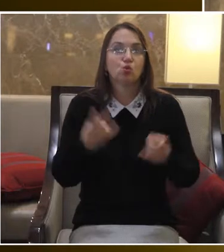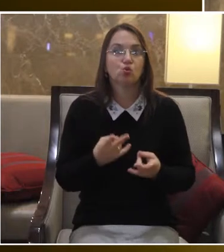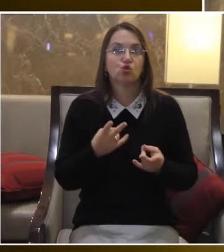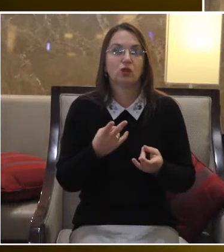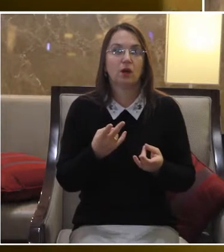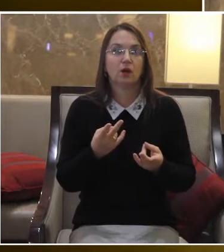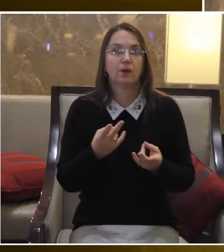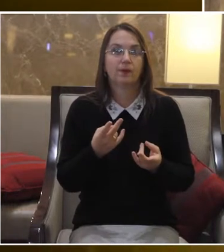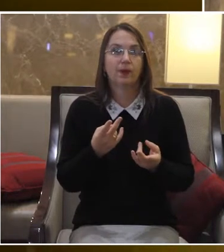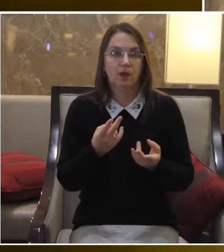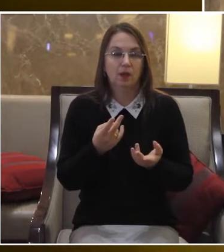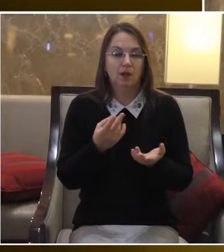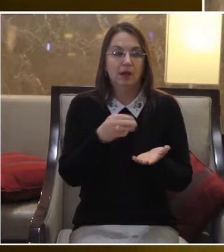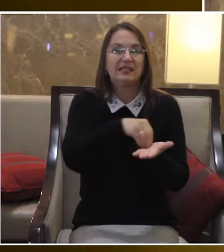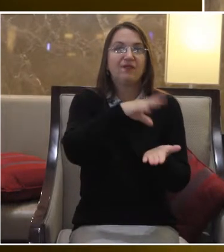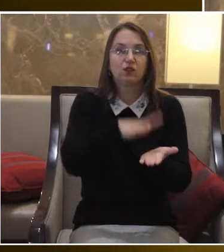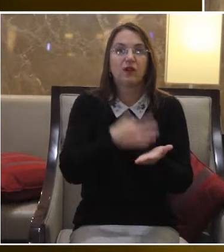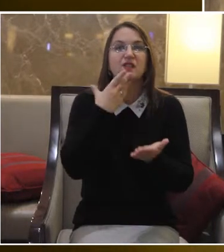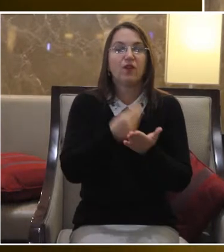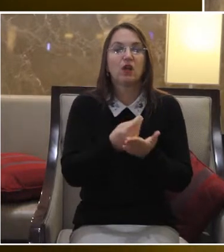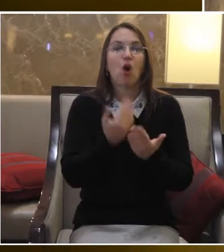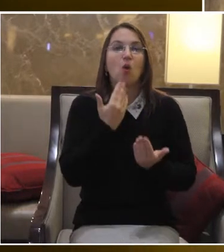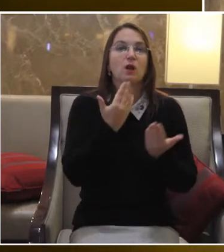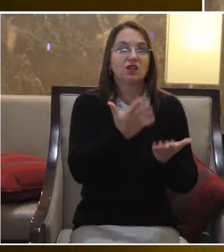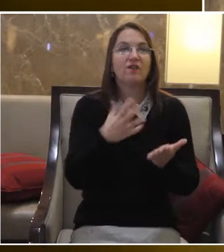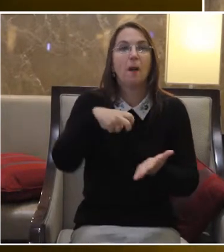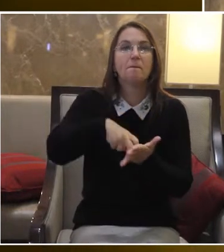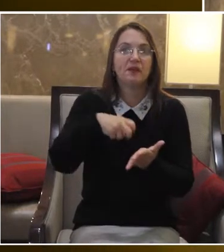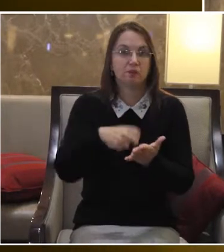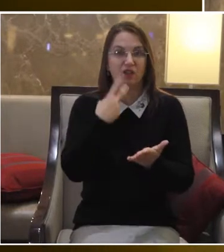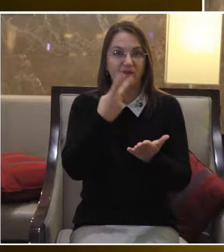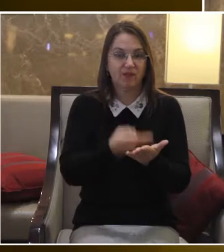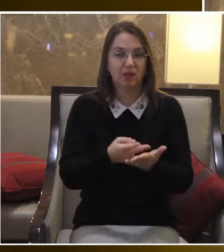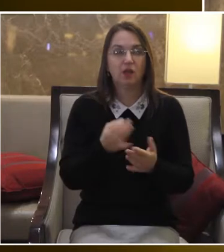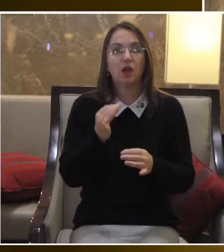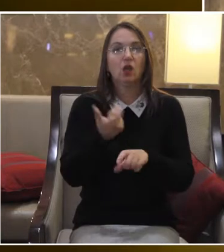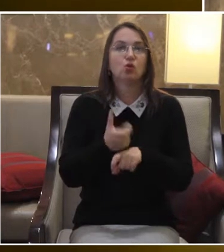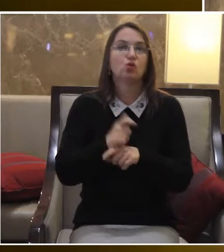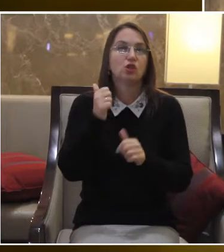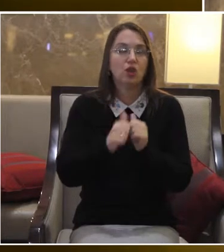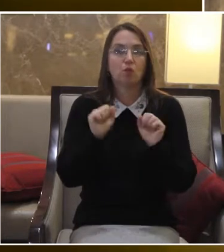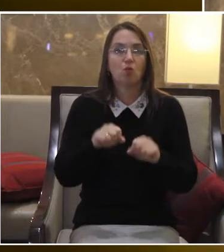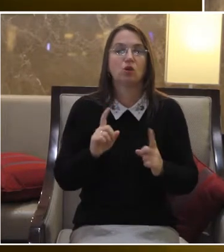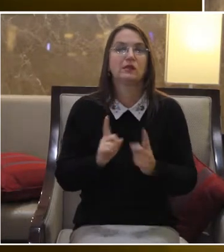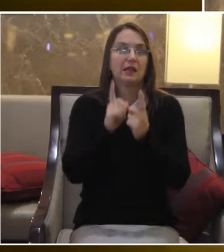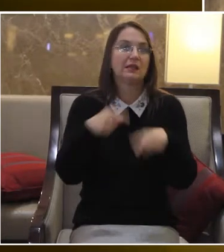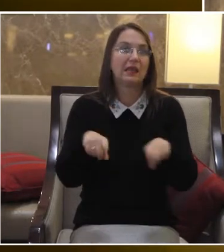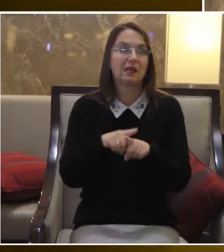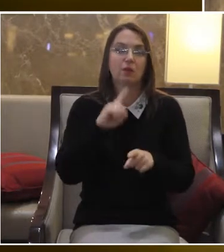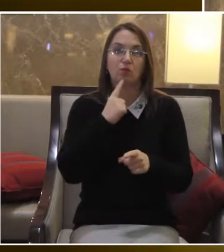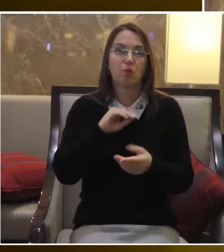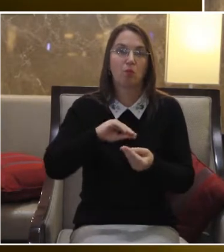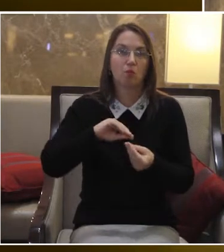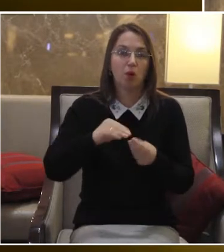Зазвичай нам треба зафіксувати свої звернення в письмовому вигляді І дуже часто можна